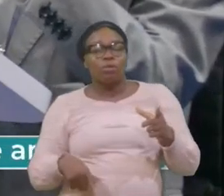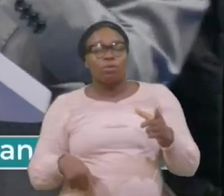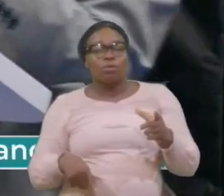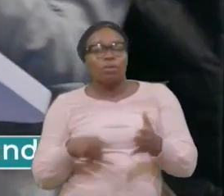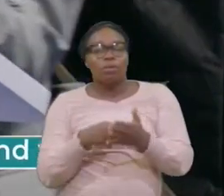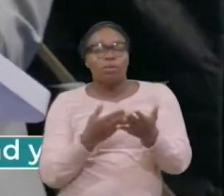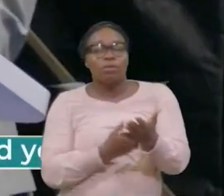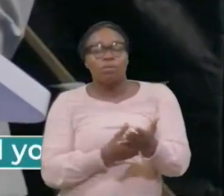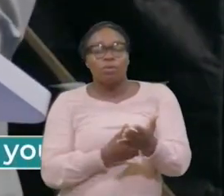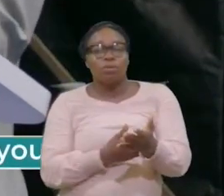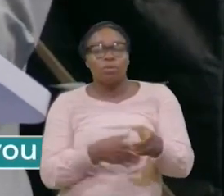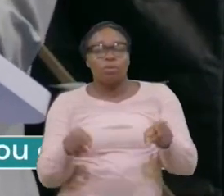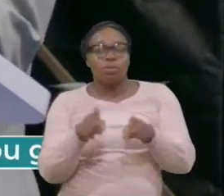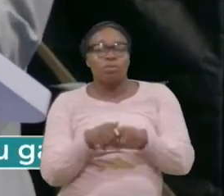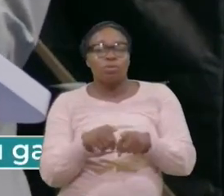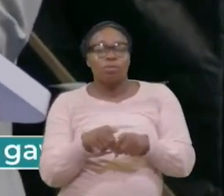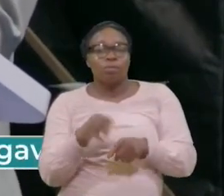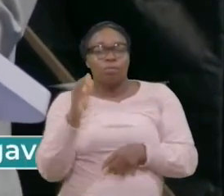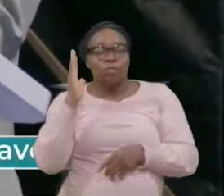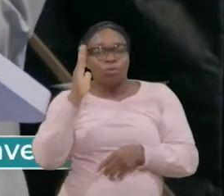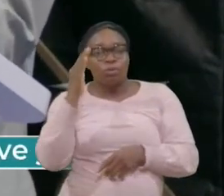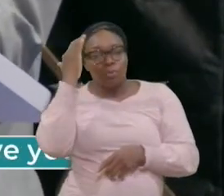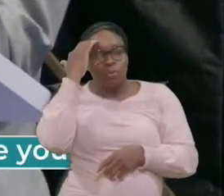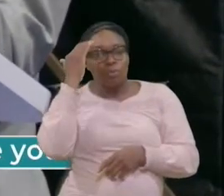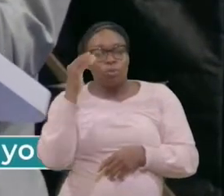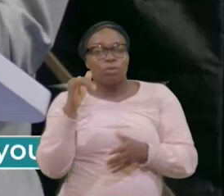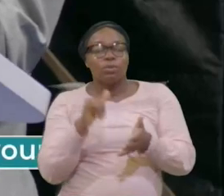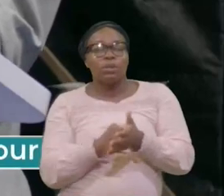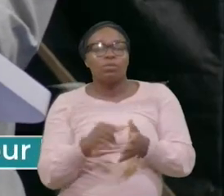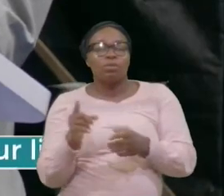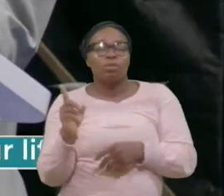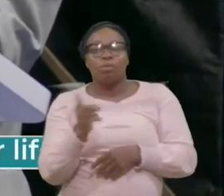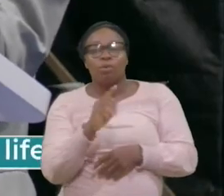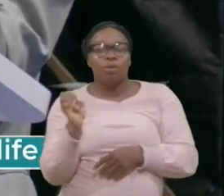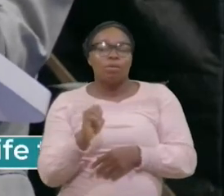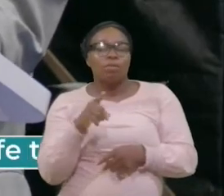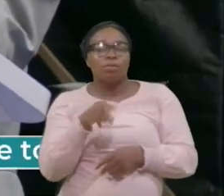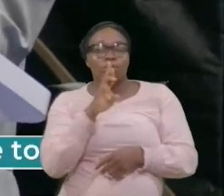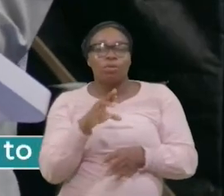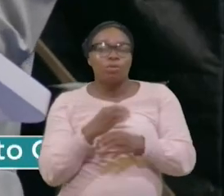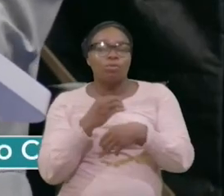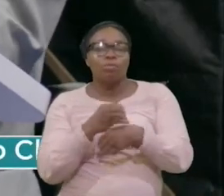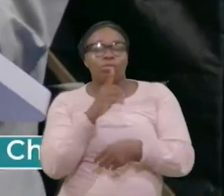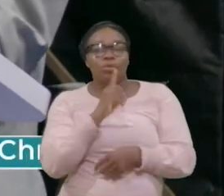A remplir ces fiches, Donnez-le les formulaires,